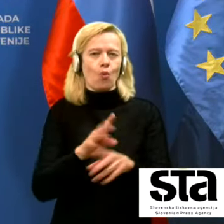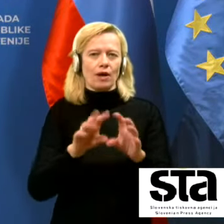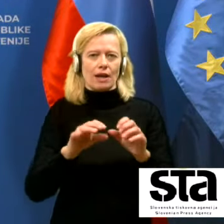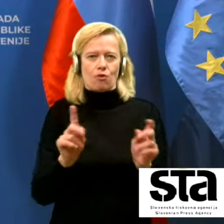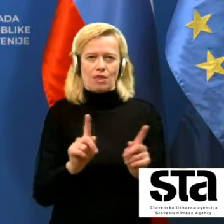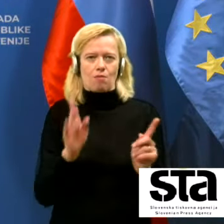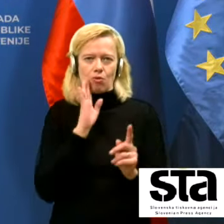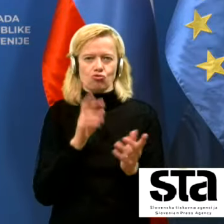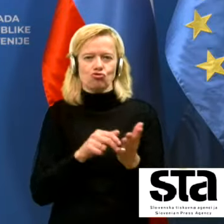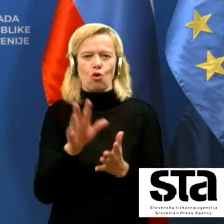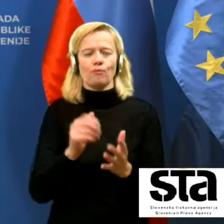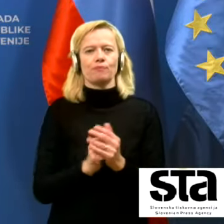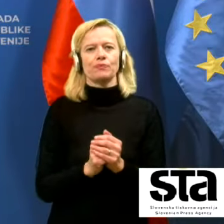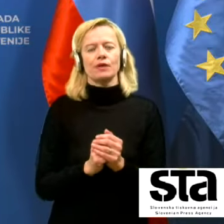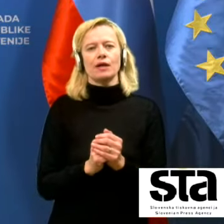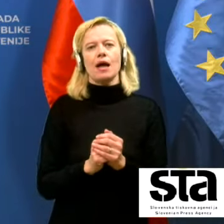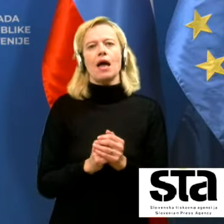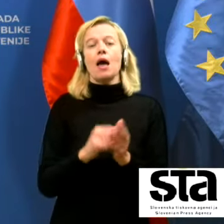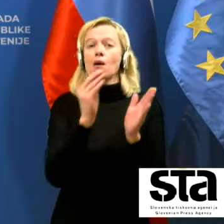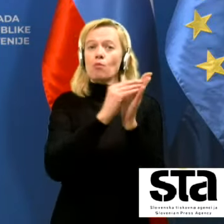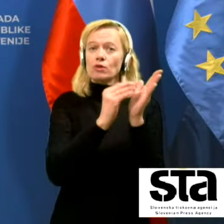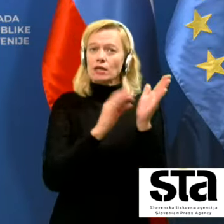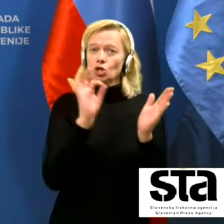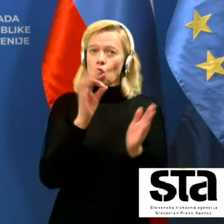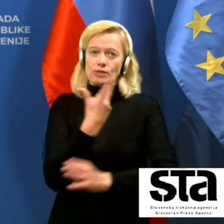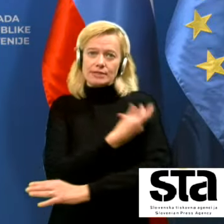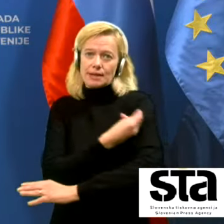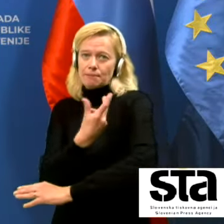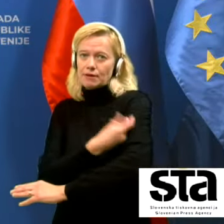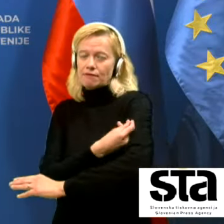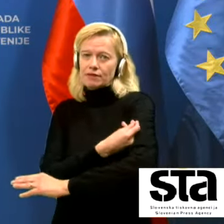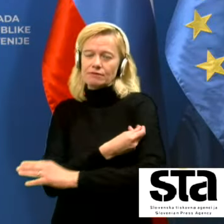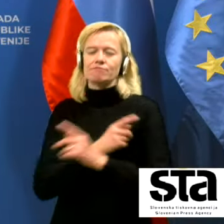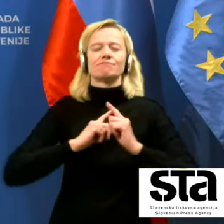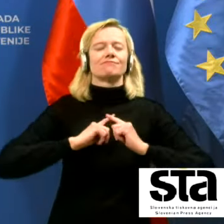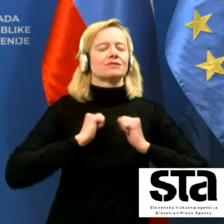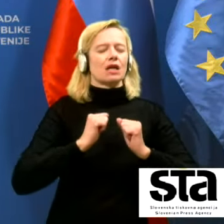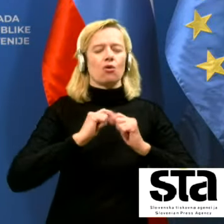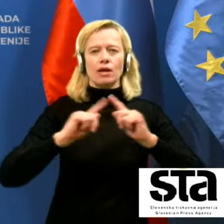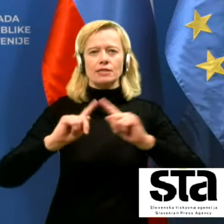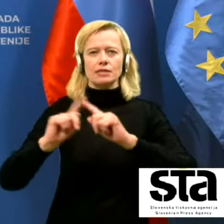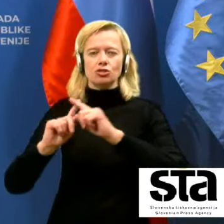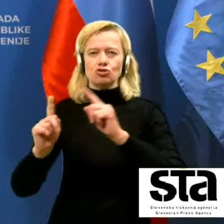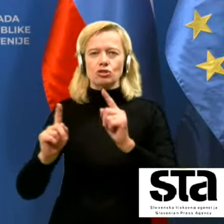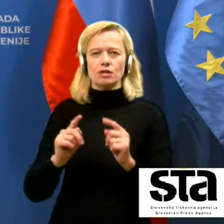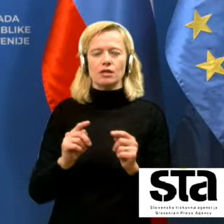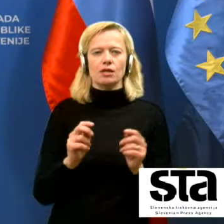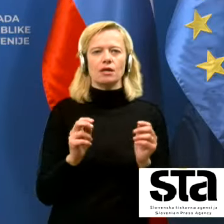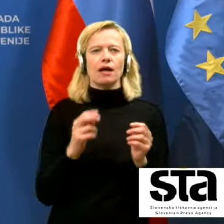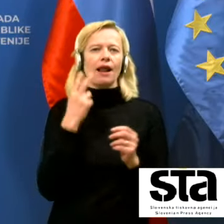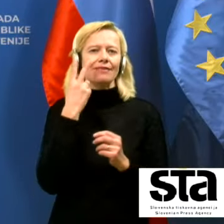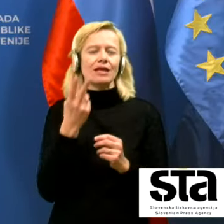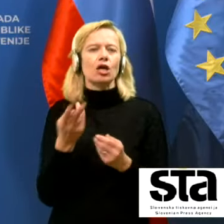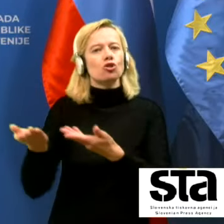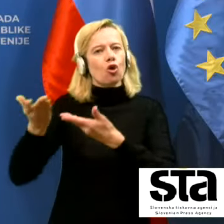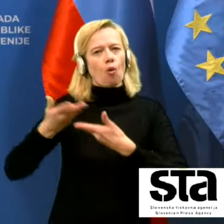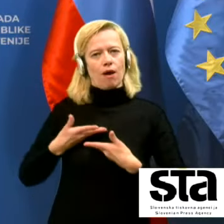Zdaj, podatki sveda v cepivih so zelo različni, se pravi, predvsem glede dobave teh cepiv.